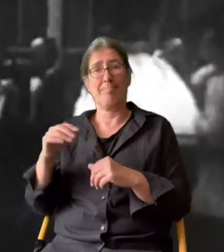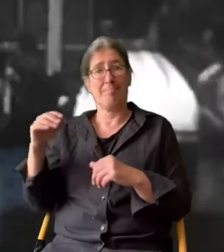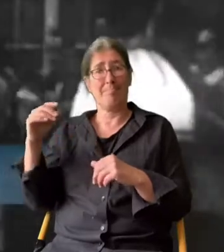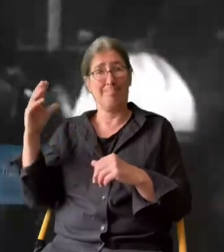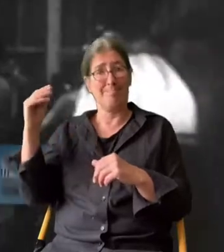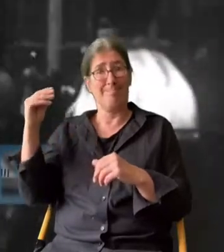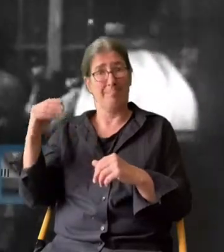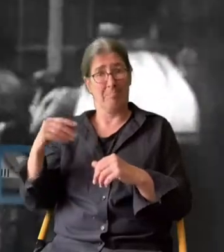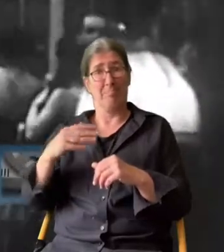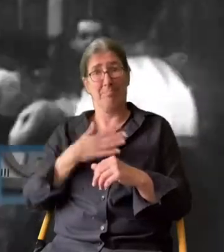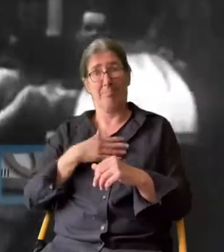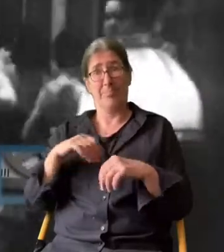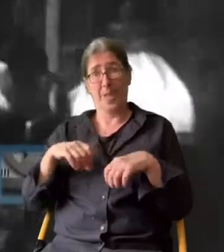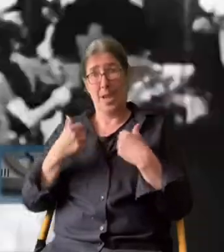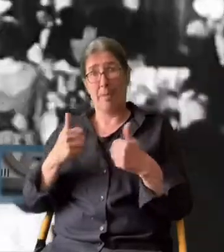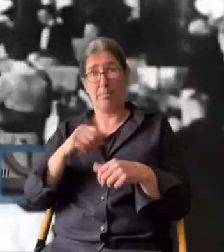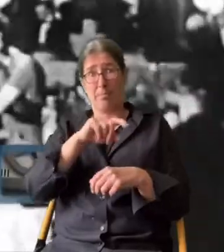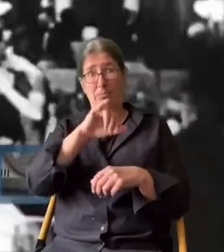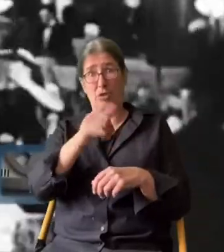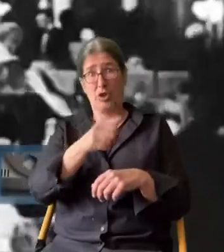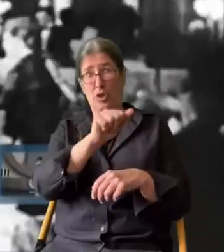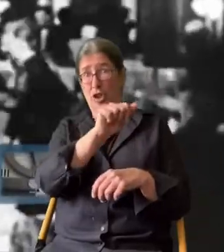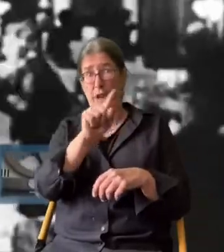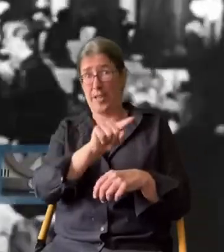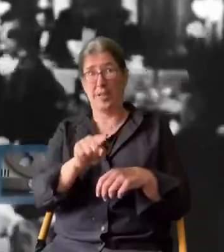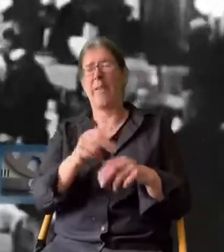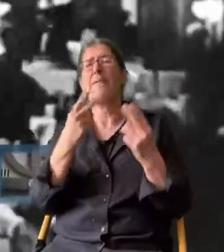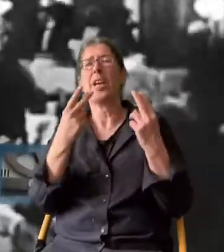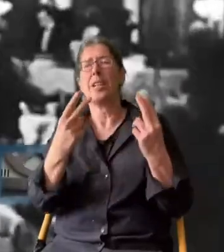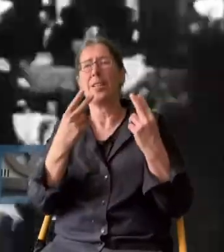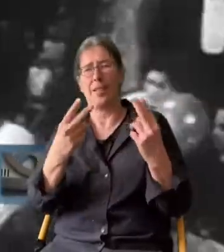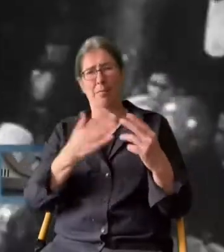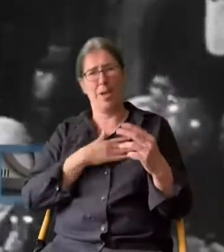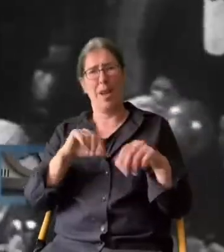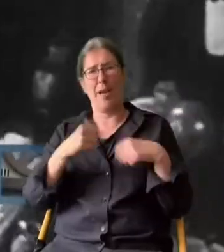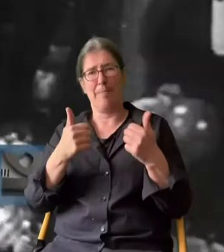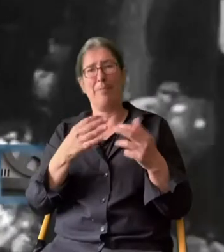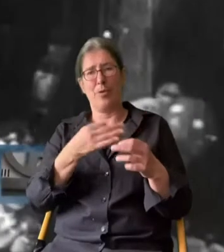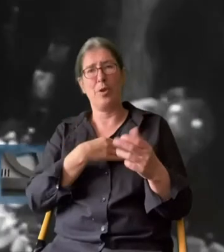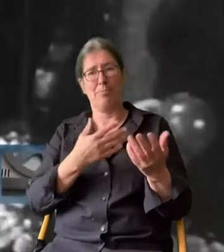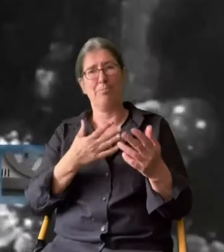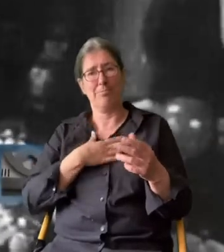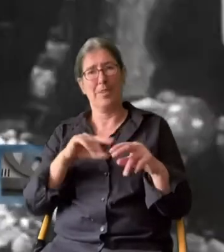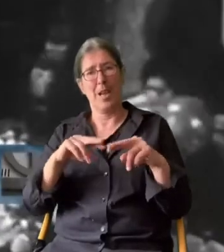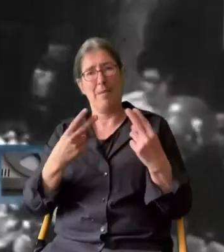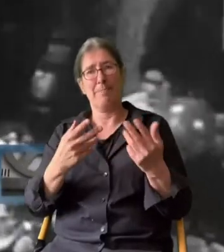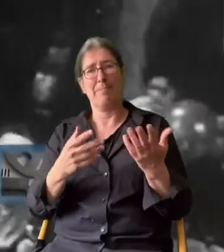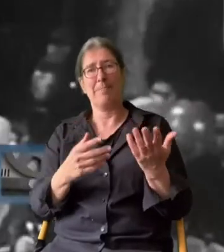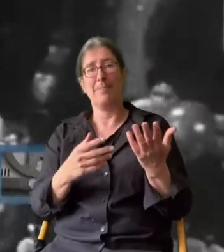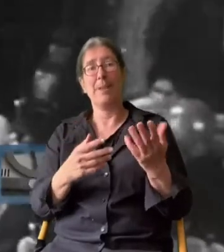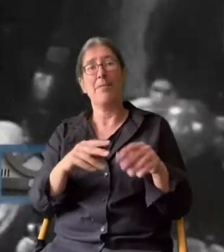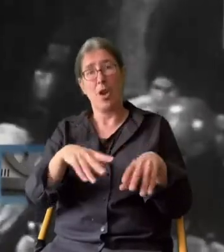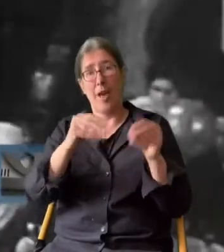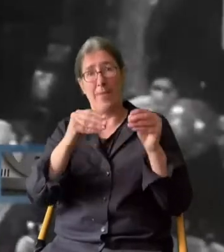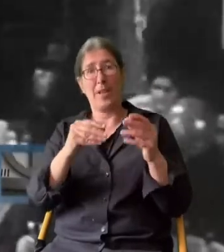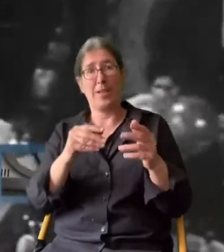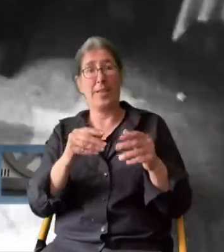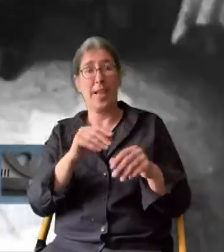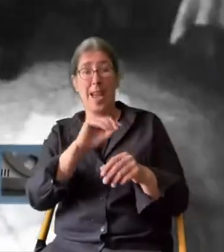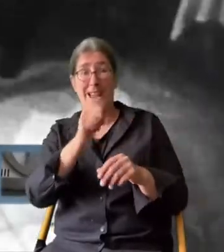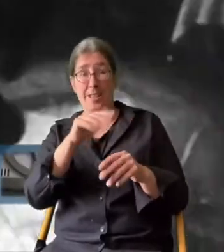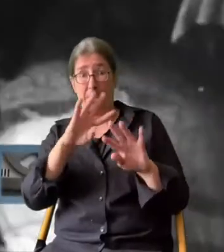In meinem Leben hat der Jazz eine sehr große Rolle gespielt. Auch von Anfang an,